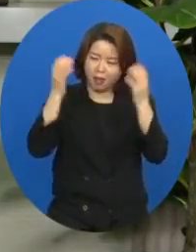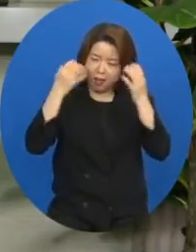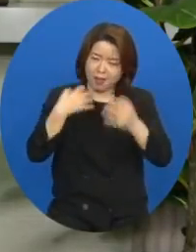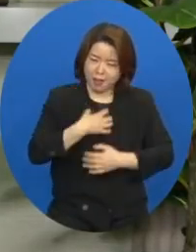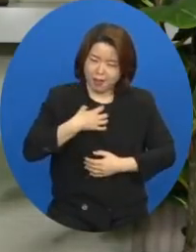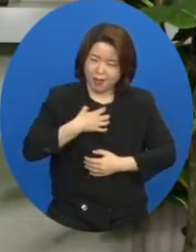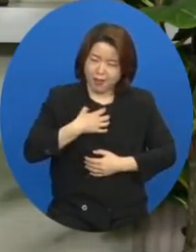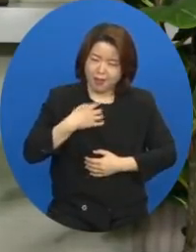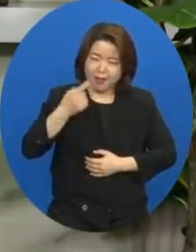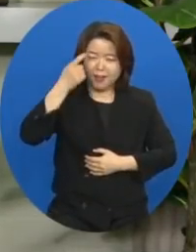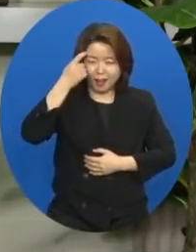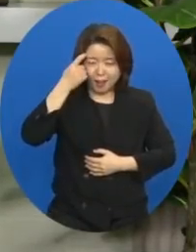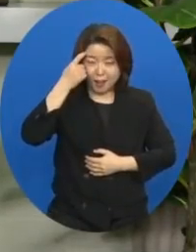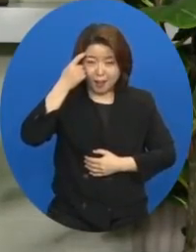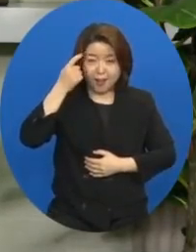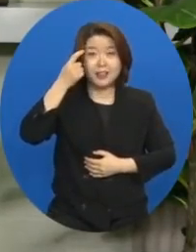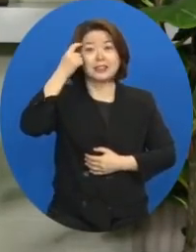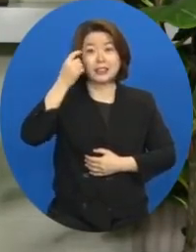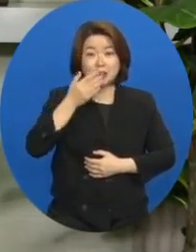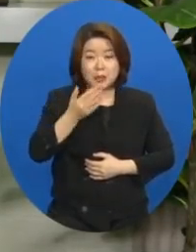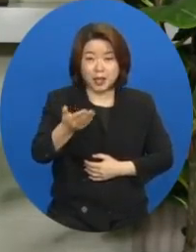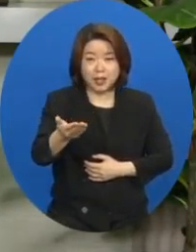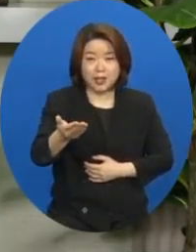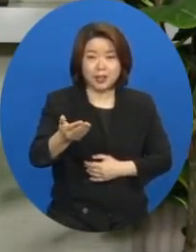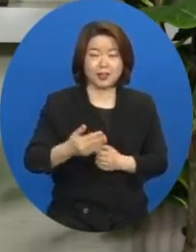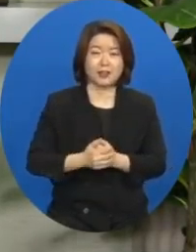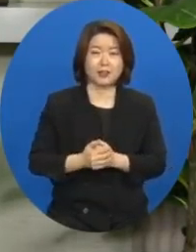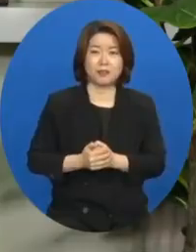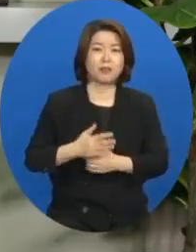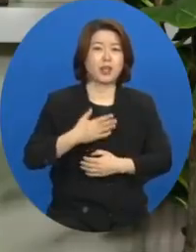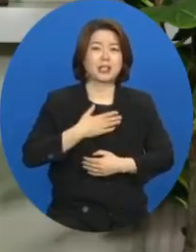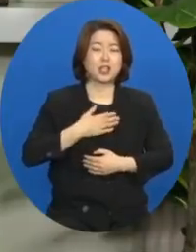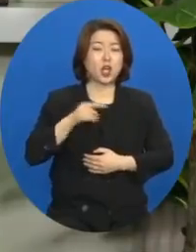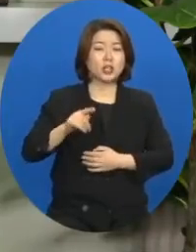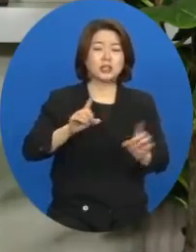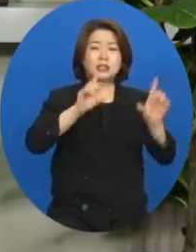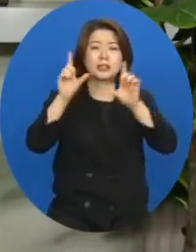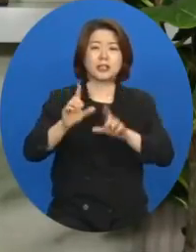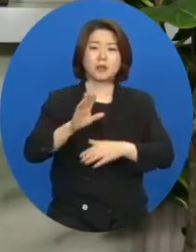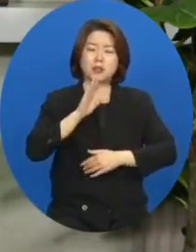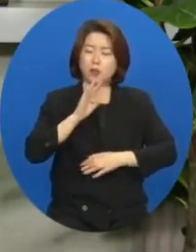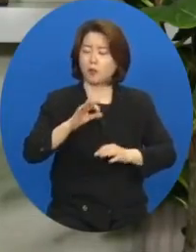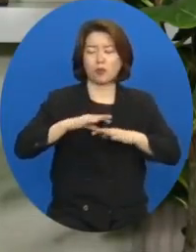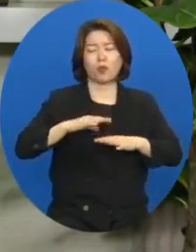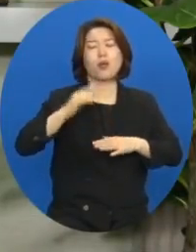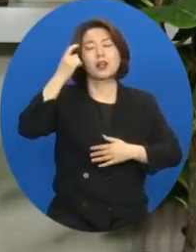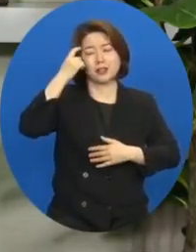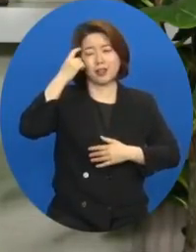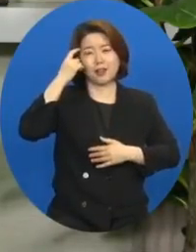삶일까 그런 생각이 드십니까? 저는 그 삶이 정말 놀랍더라고요.